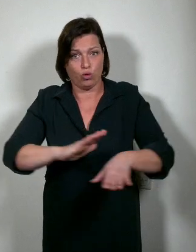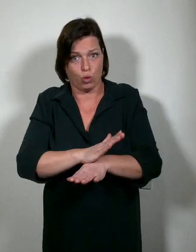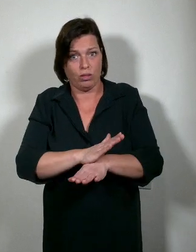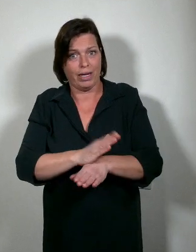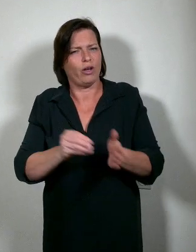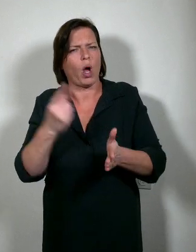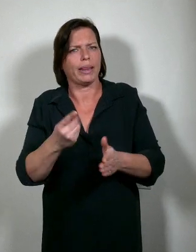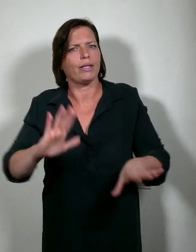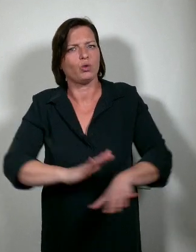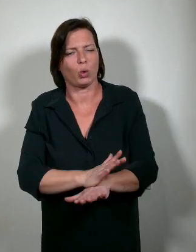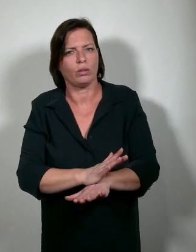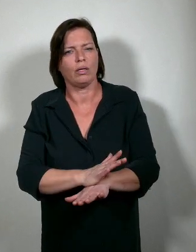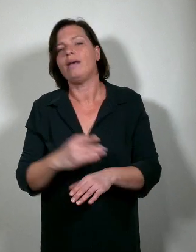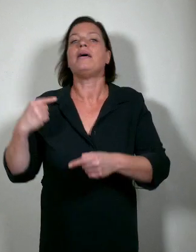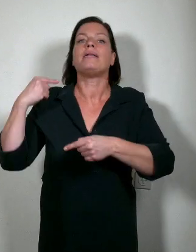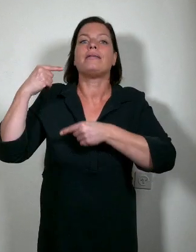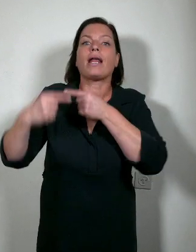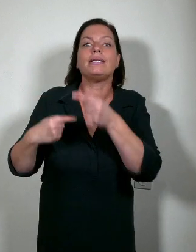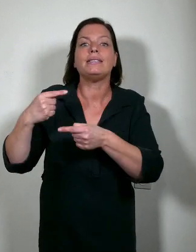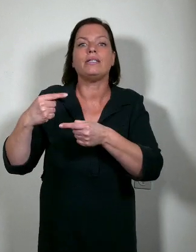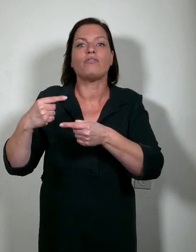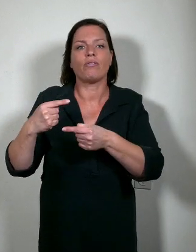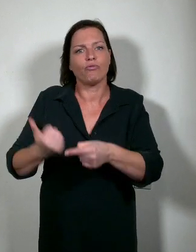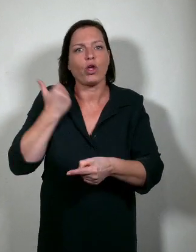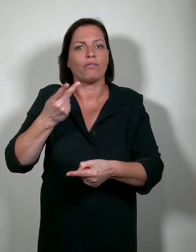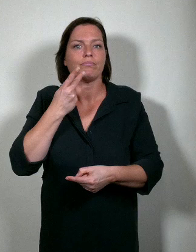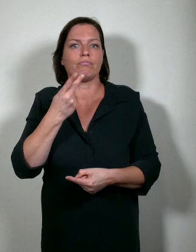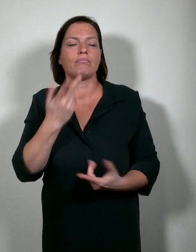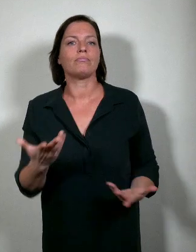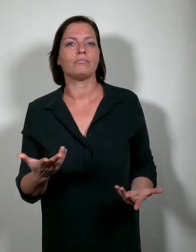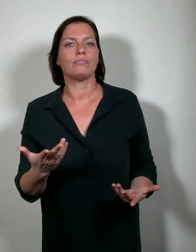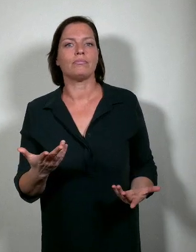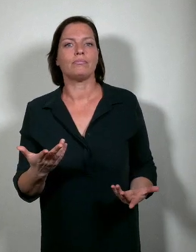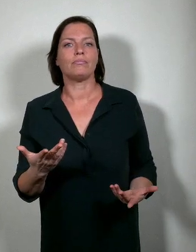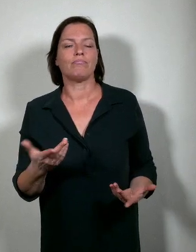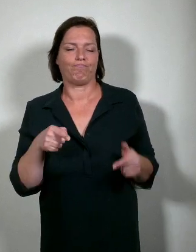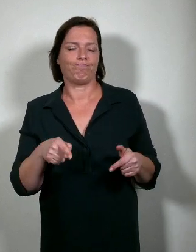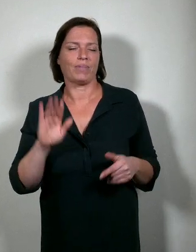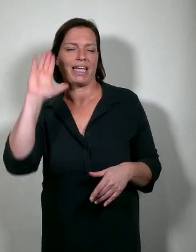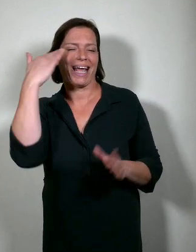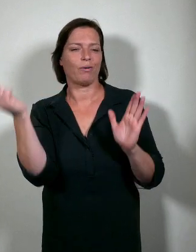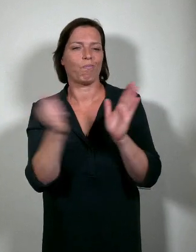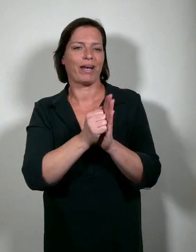Een traditie van avantgardisme dus. Ze kenmerkt de Universiteit Gent.